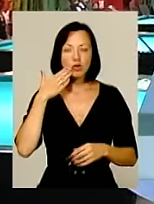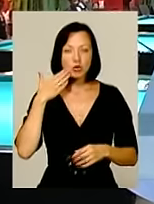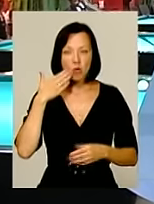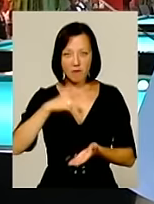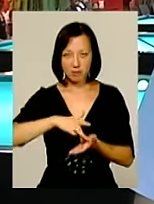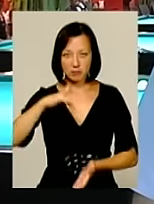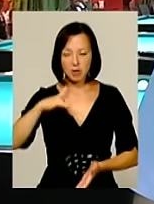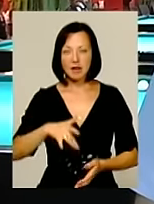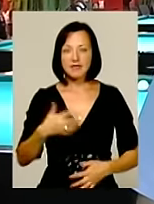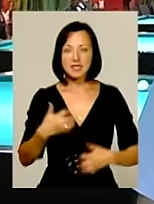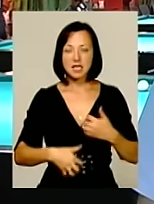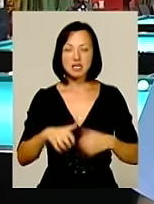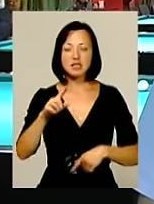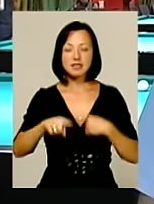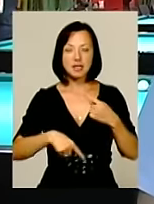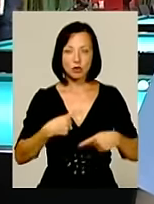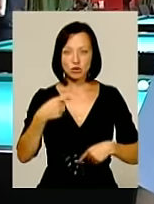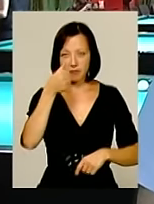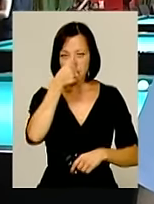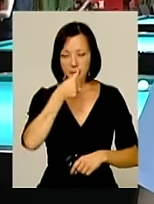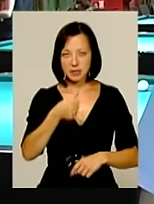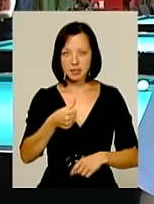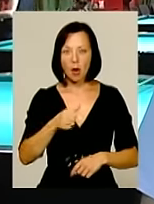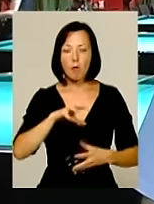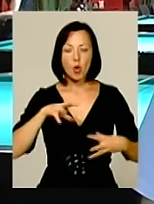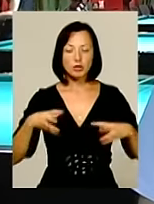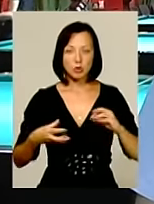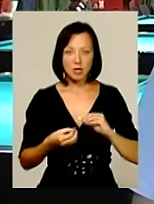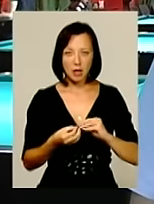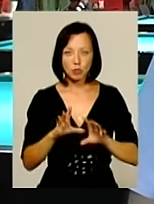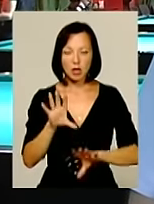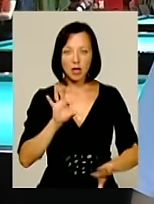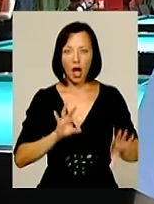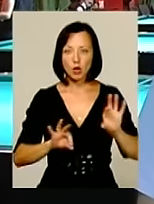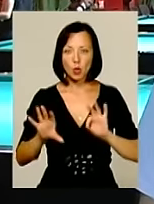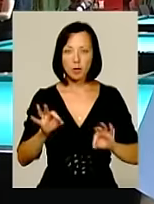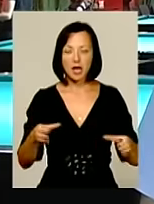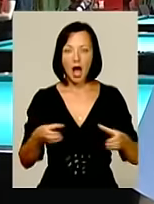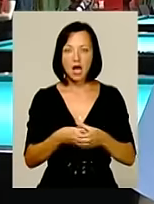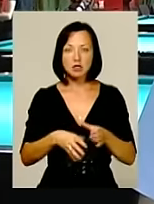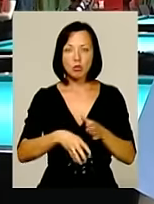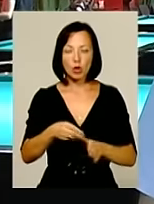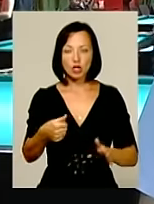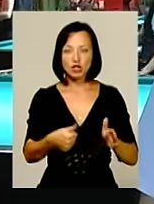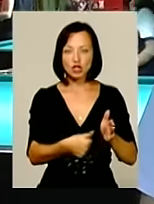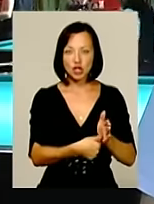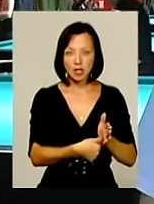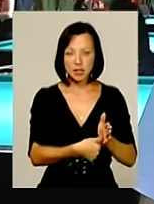в середі цього місяця. По результатам турніра буде відбрана зборна, 6